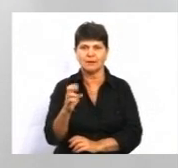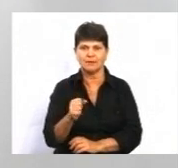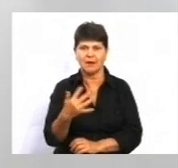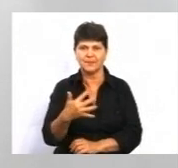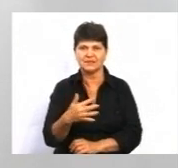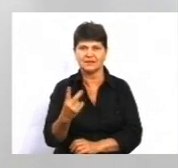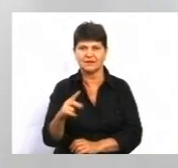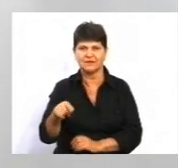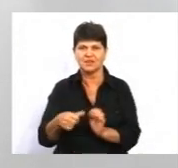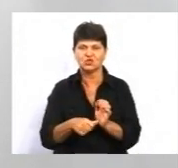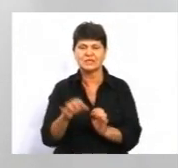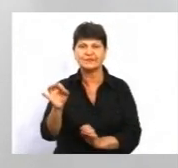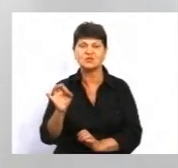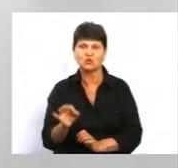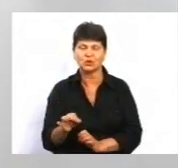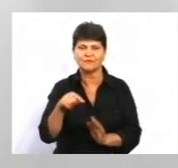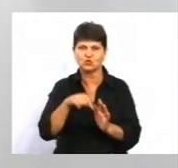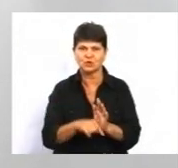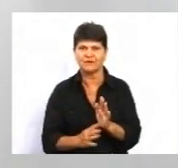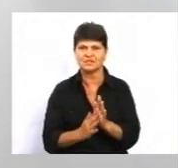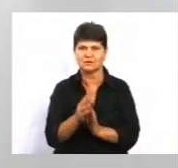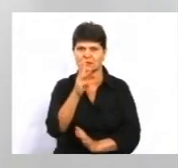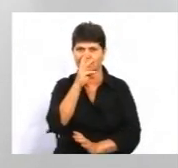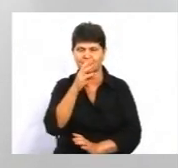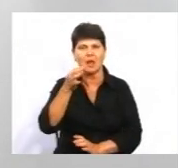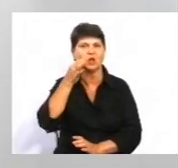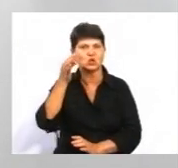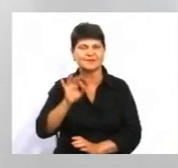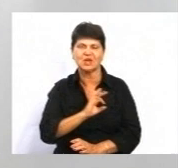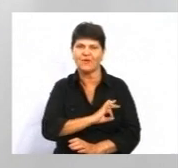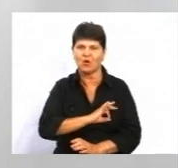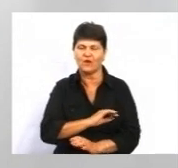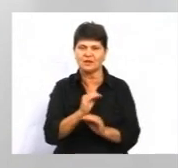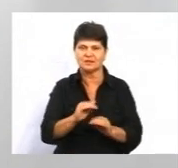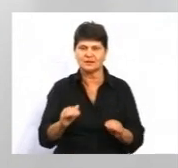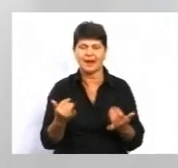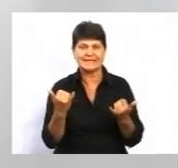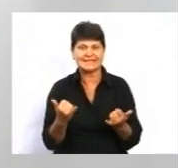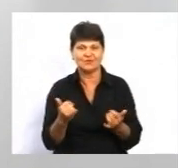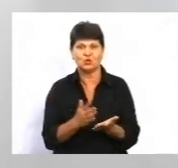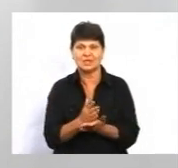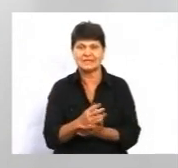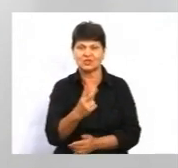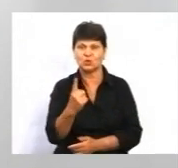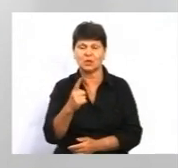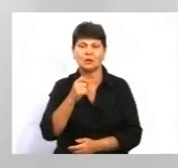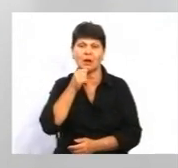,6%. Суттєво зросте зарплата досвідченого вихователя дитсадка. Сьогодні зі стажем 21 рік